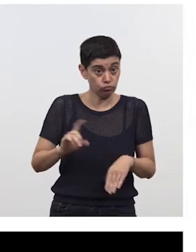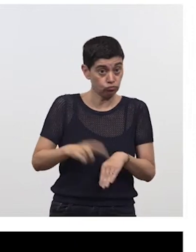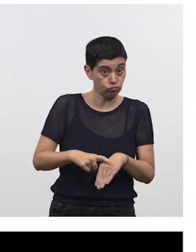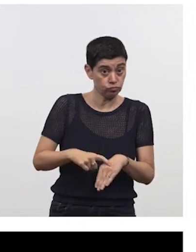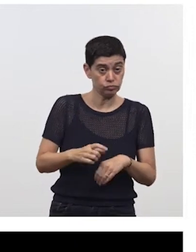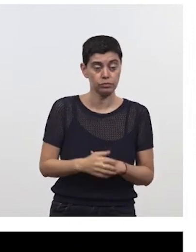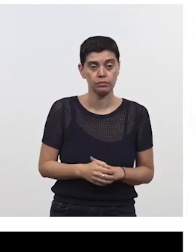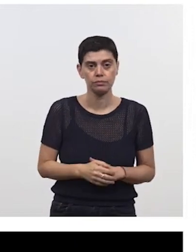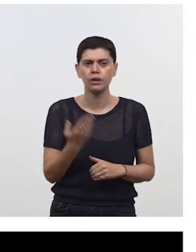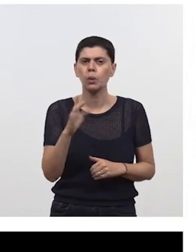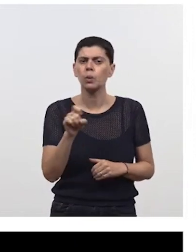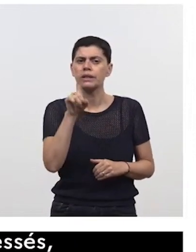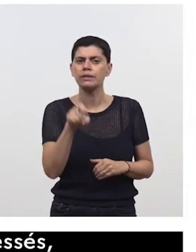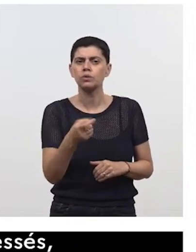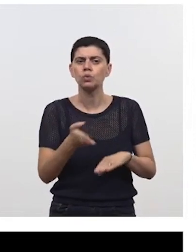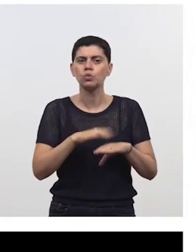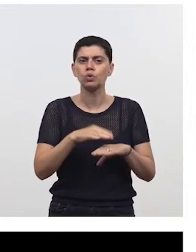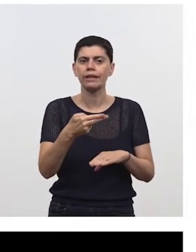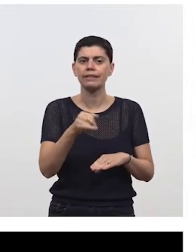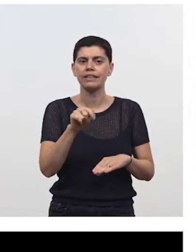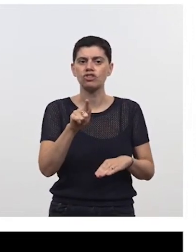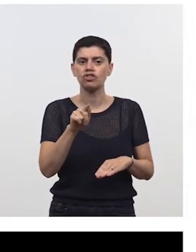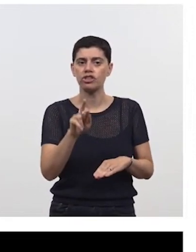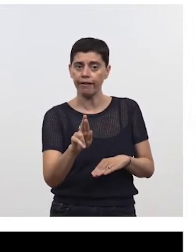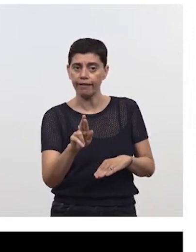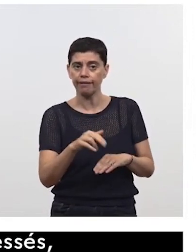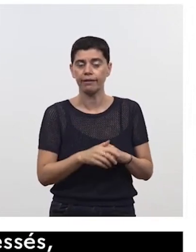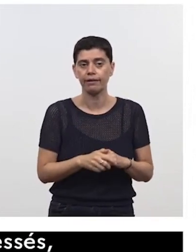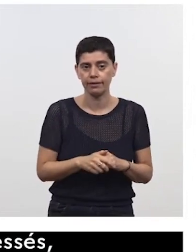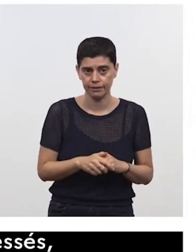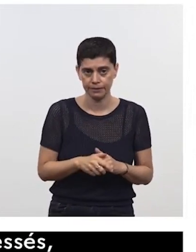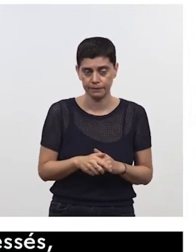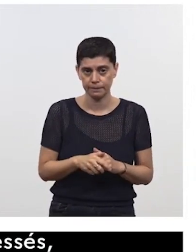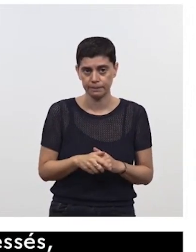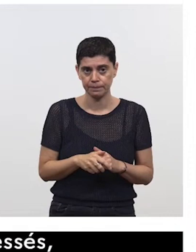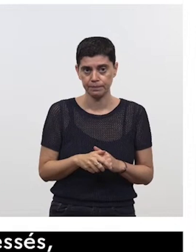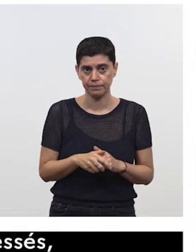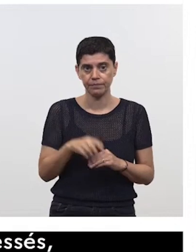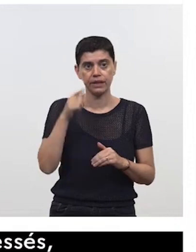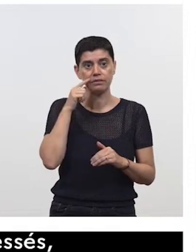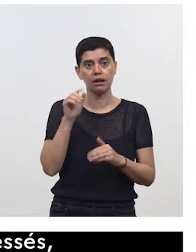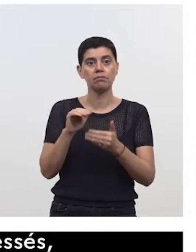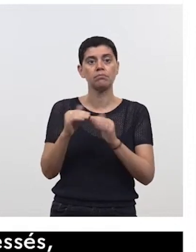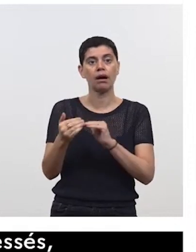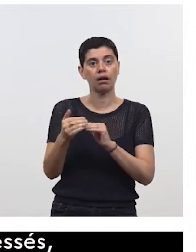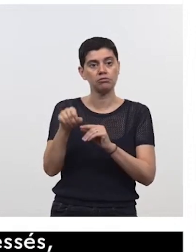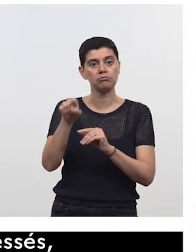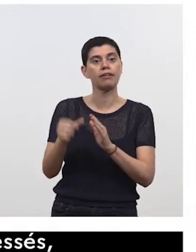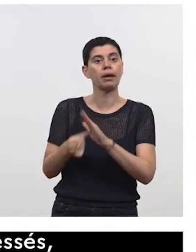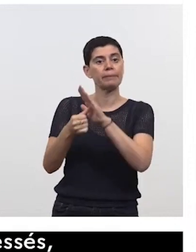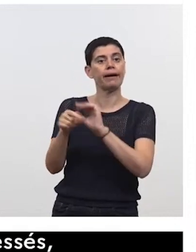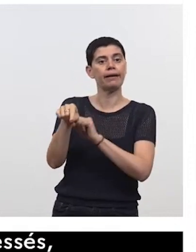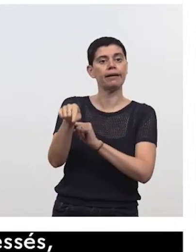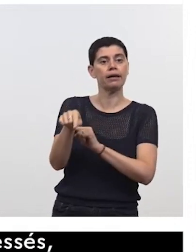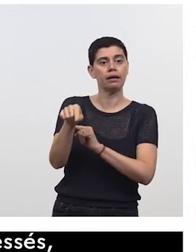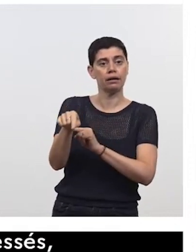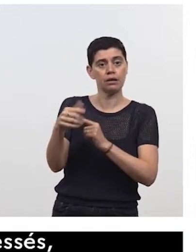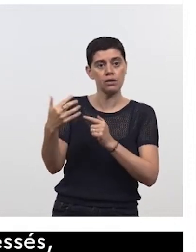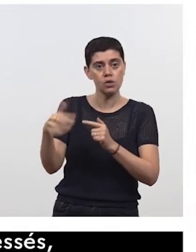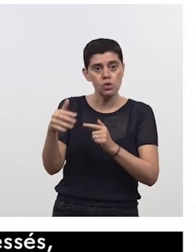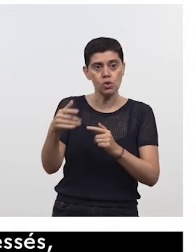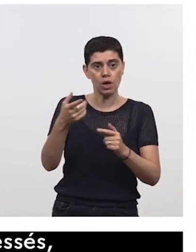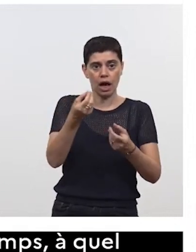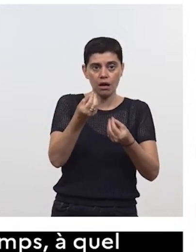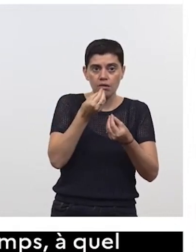d'actualité sur le Niger il semble que le ravitaillement de la base de Niamey et des bases avancées soit de plus en plus